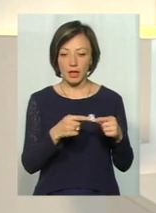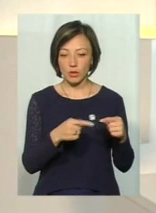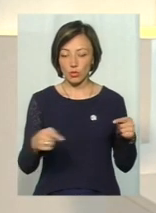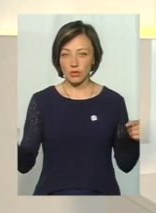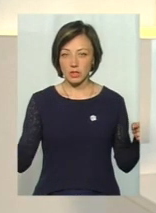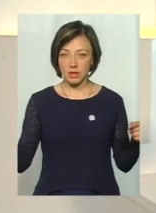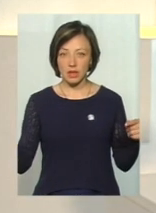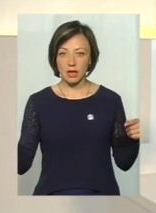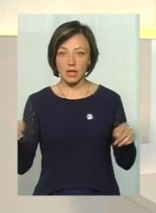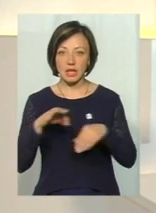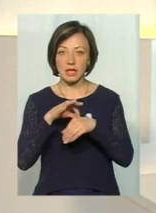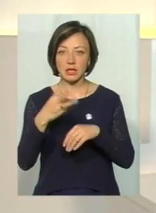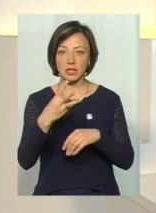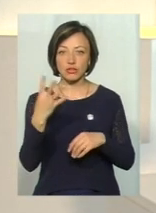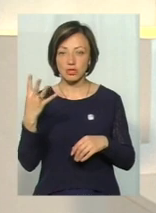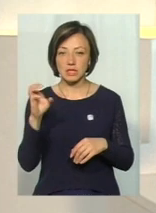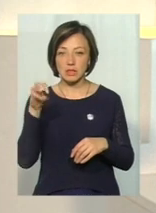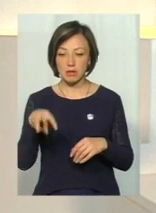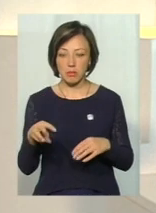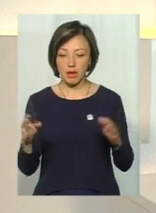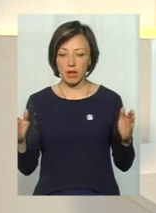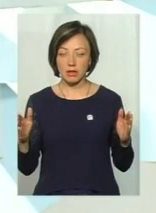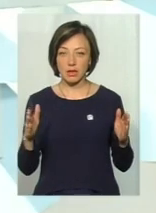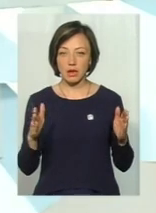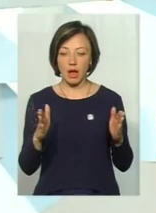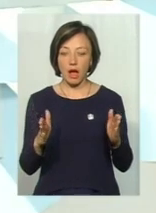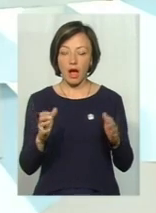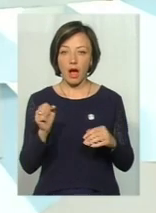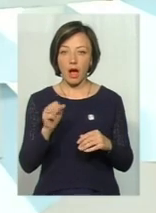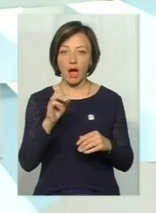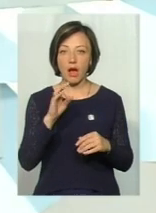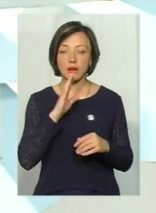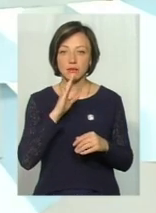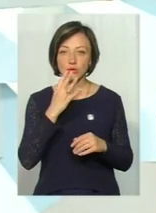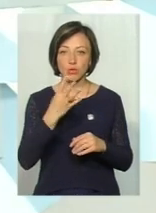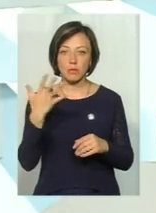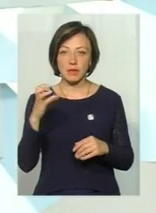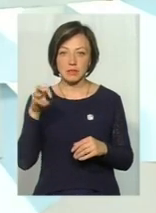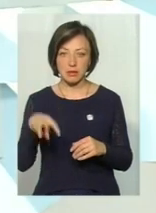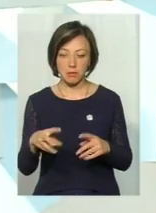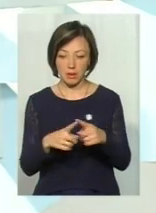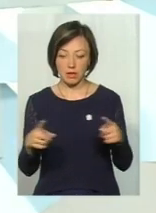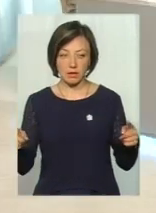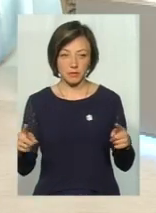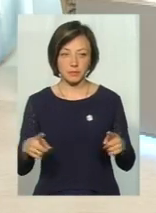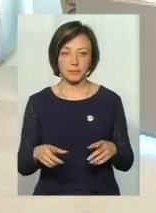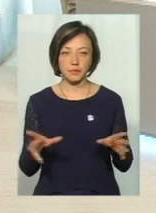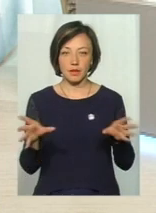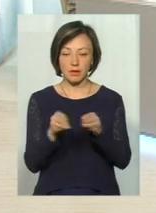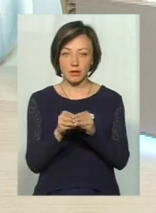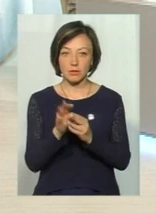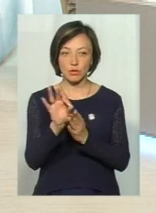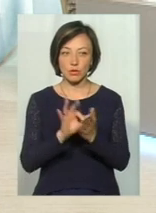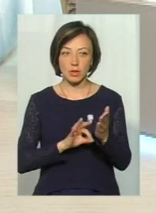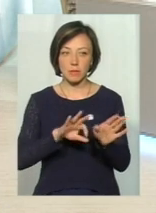самця досягає 34 сантиметри, а самеці приблизно 45 сантиметрів. Вони паруються